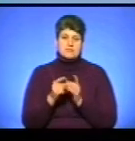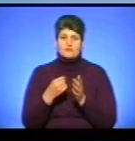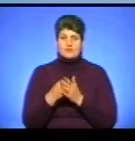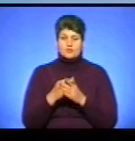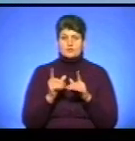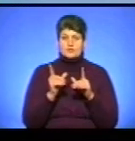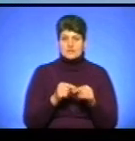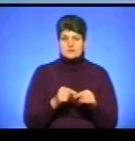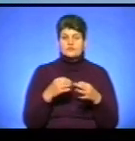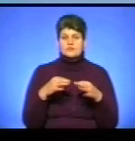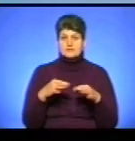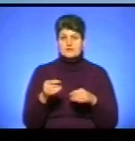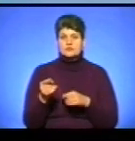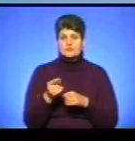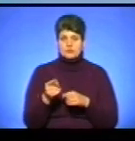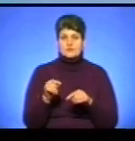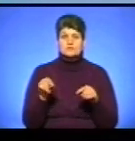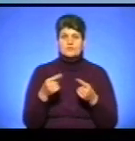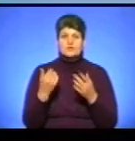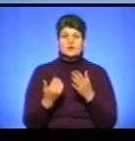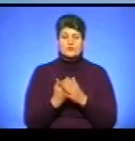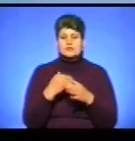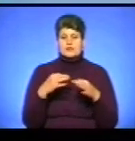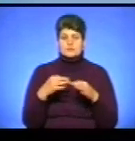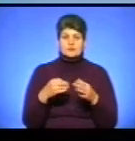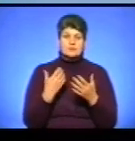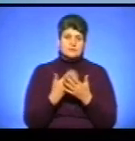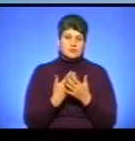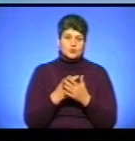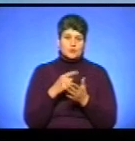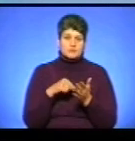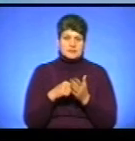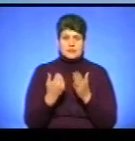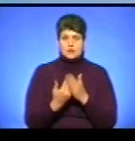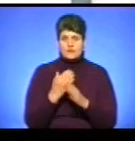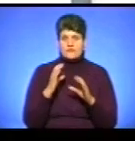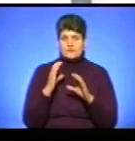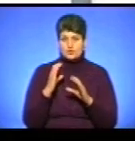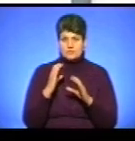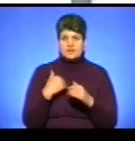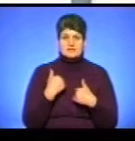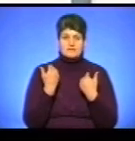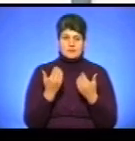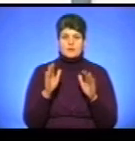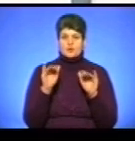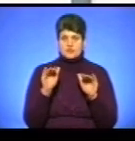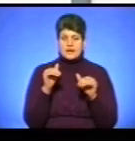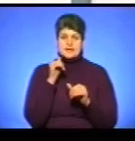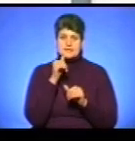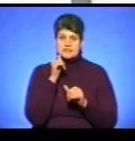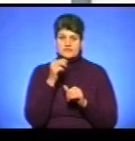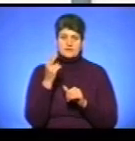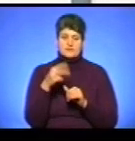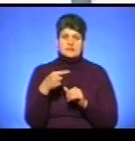проїзду в громадському транспорті Тернополя, створення нової транспортної моделі міста та нові автобуси. Я з вами прощаюся, а завтра,